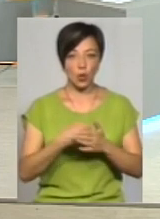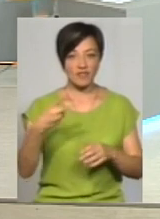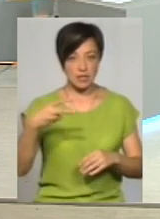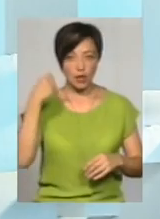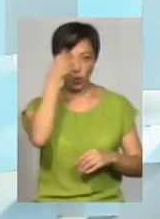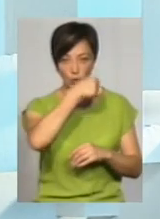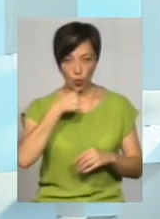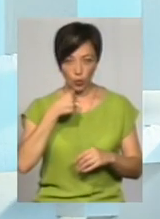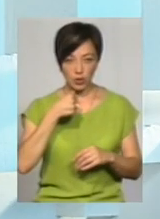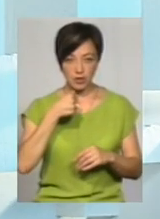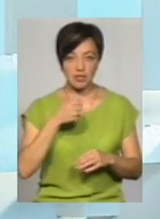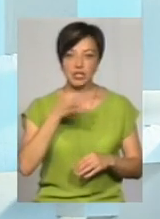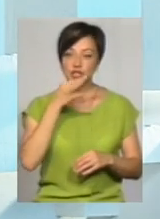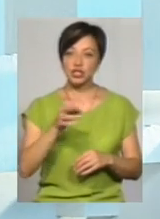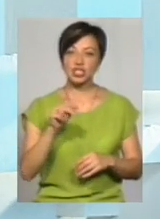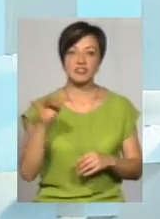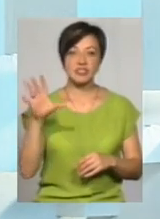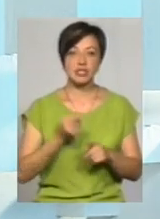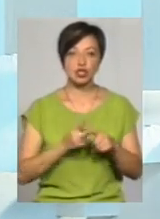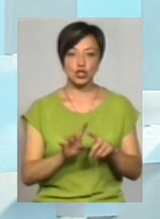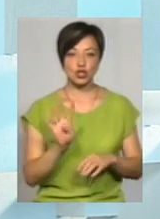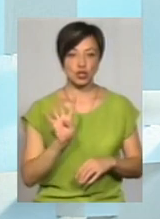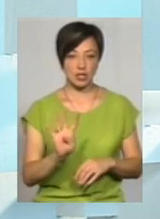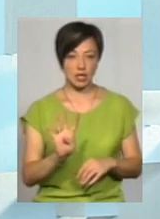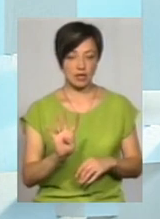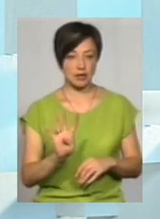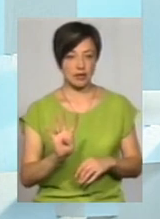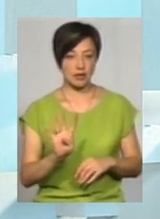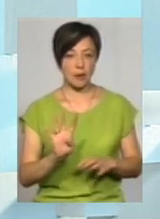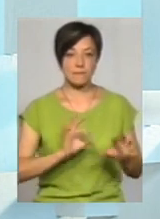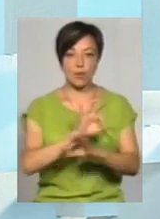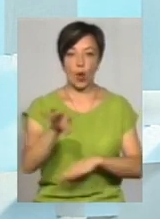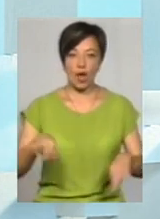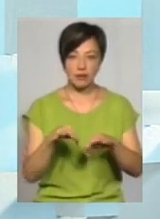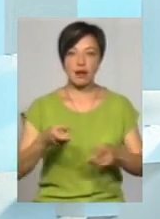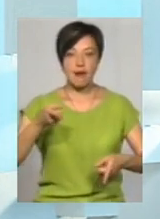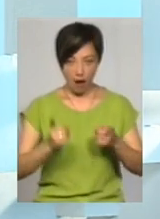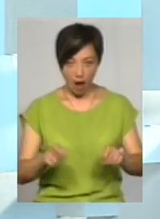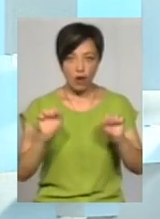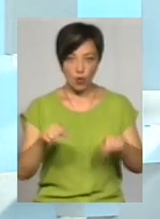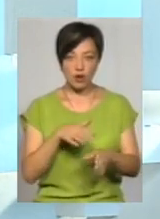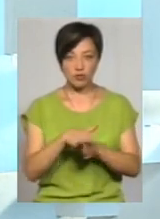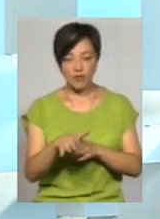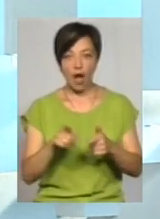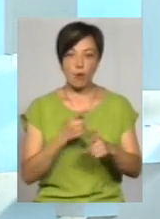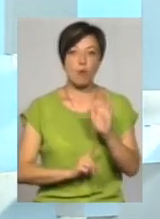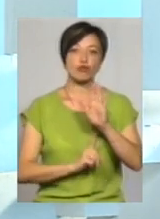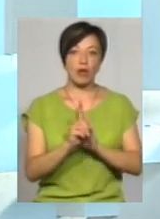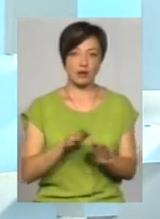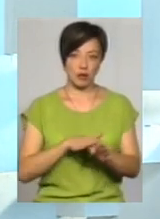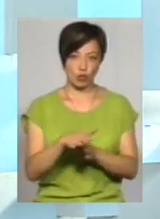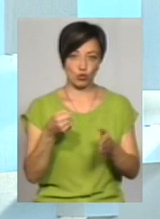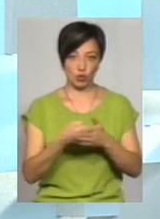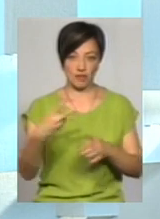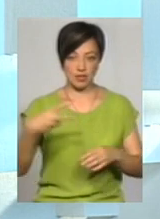року. Скажіть, чи всі оці чотири проєкти реально реалізувати або хоча б почати реалізовувати